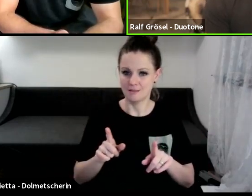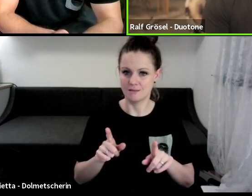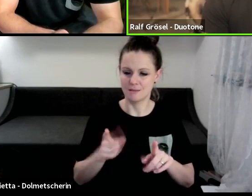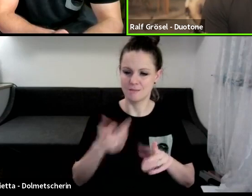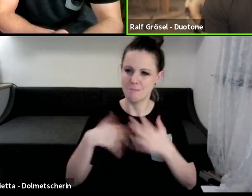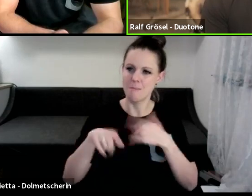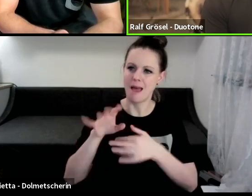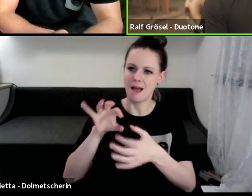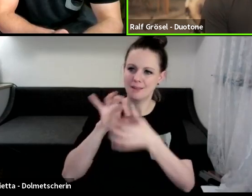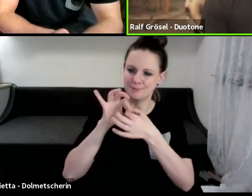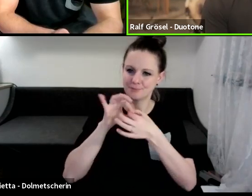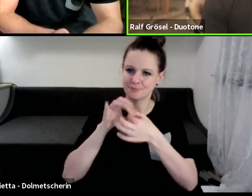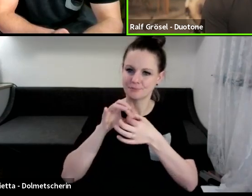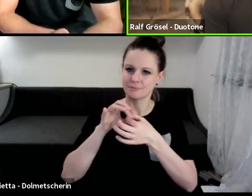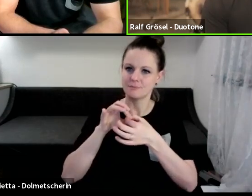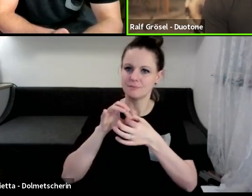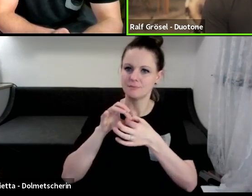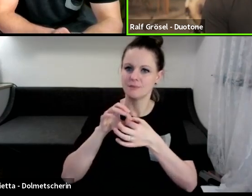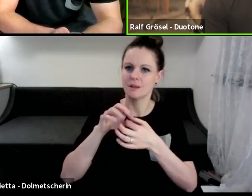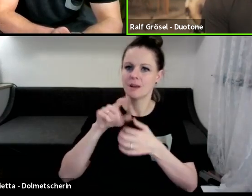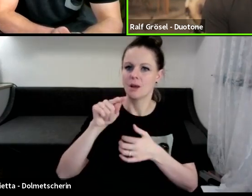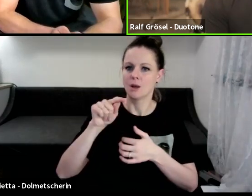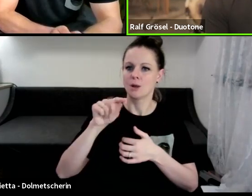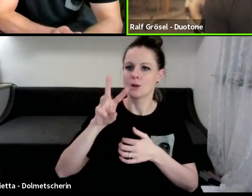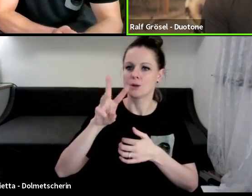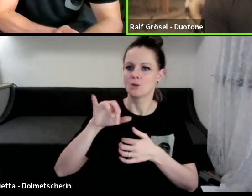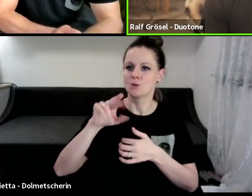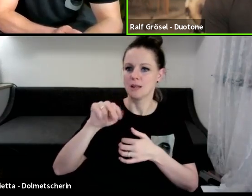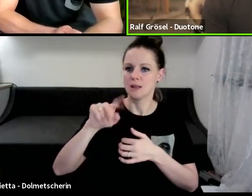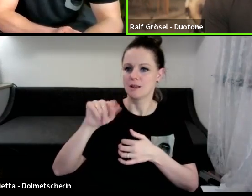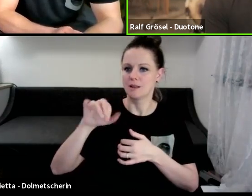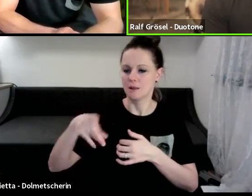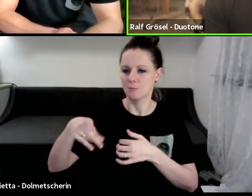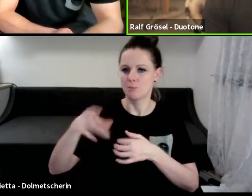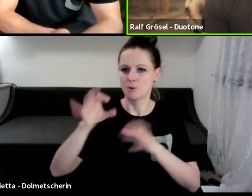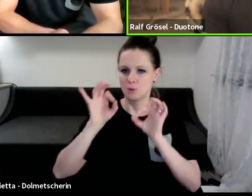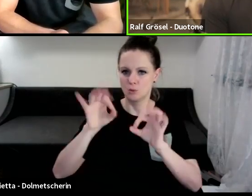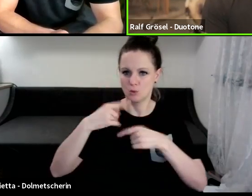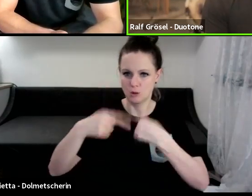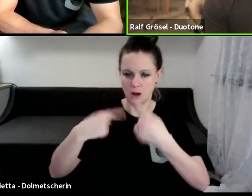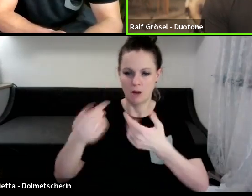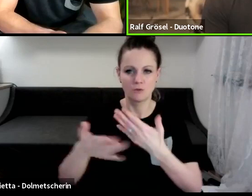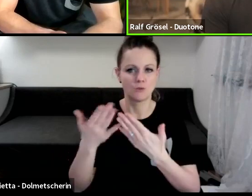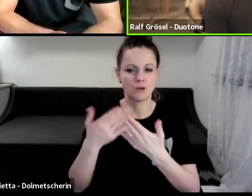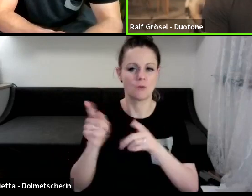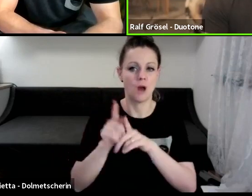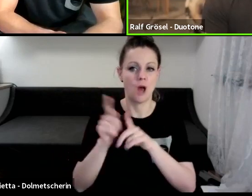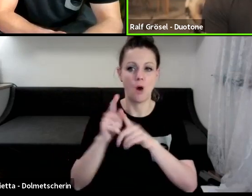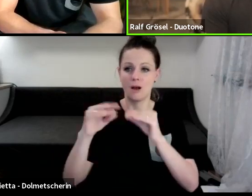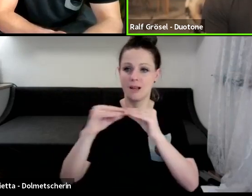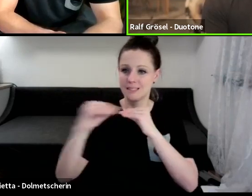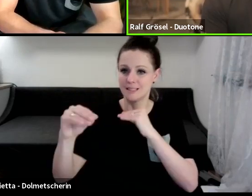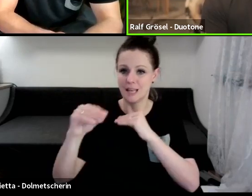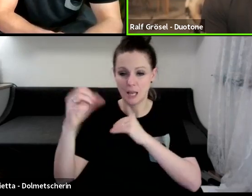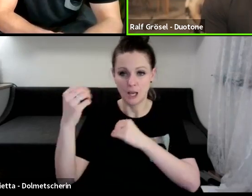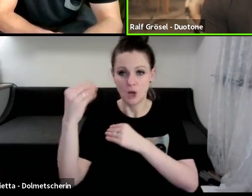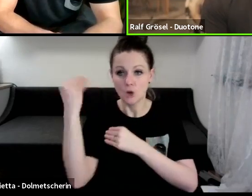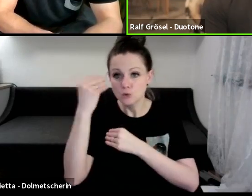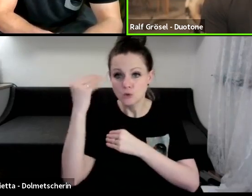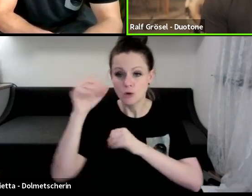gebaut, auf dem Twin-Tip wirklich gut zu funktionieren, bei sehr wenig Wind, auch für Schulen, die irgendwo am See sind, die halt einfach